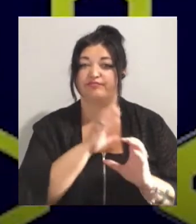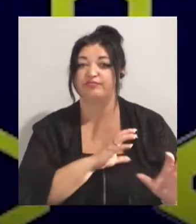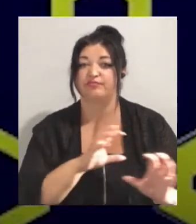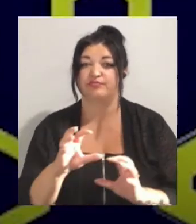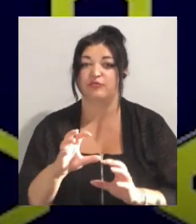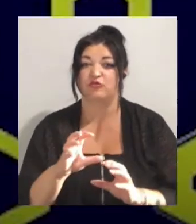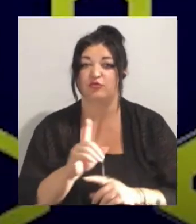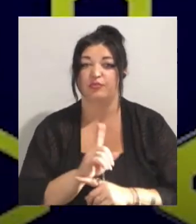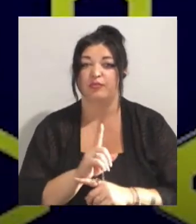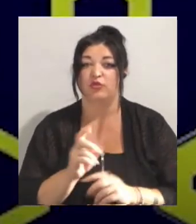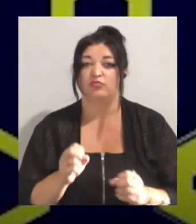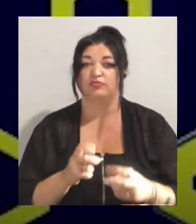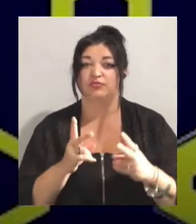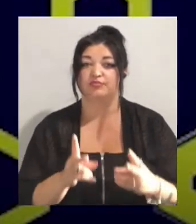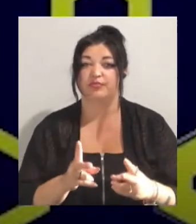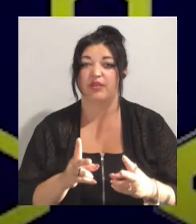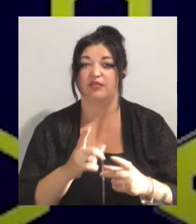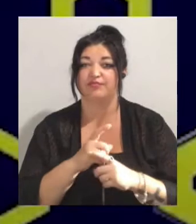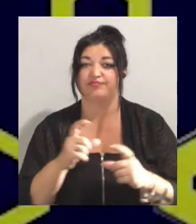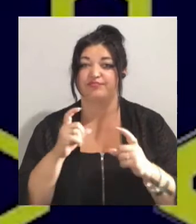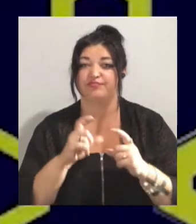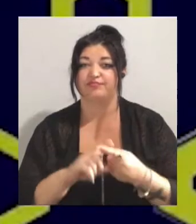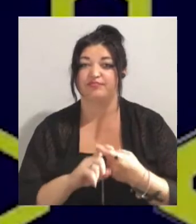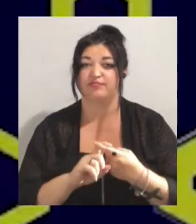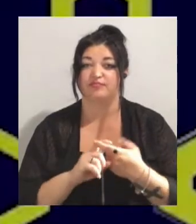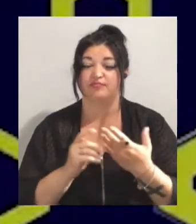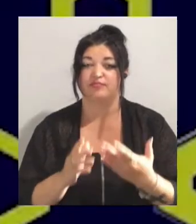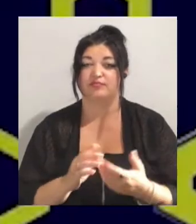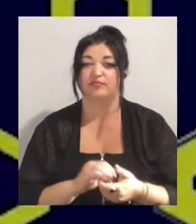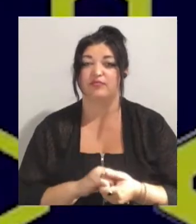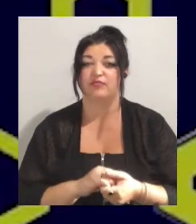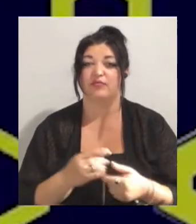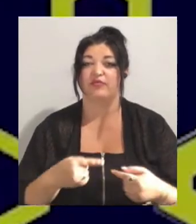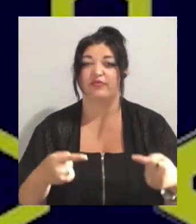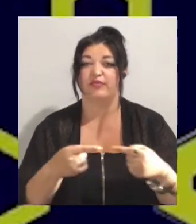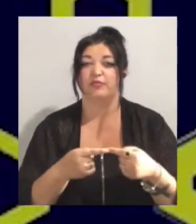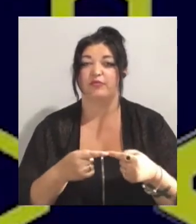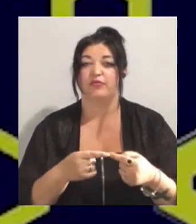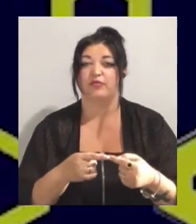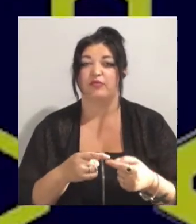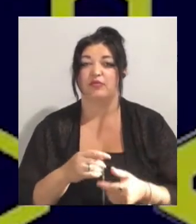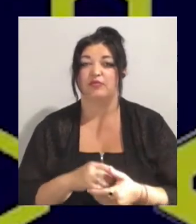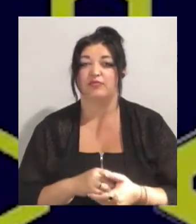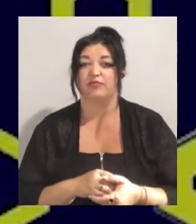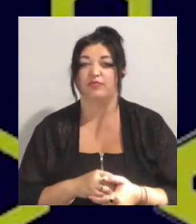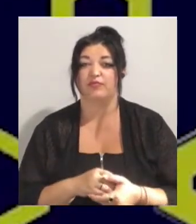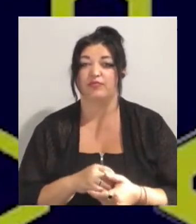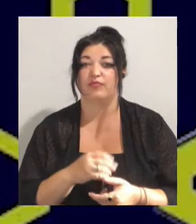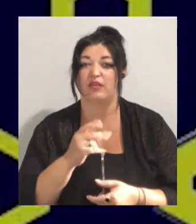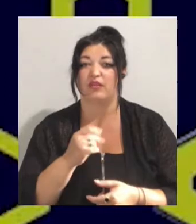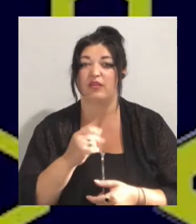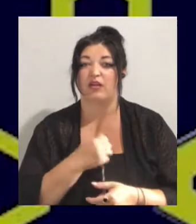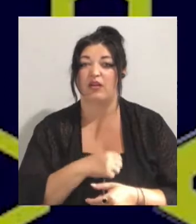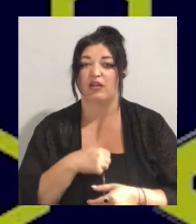та безпеки в Чорноморському регіоні. І таку є наша спільна відповідь на агресивні дії Росії, будь-якої іншої держави